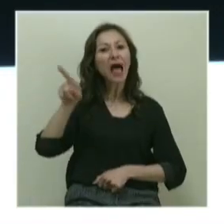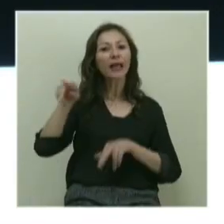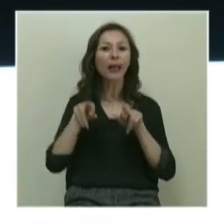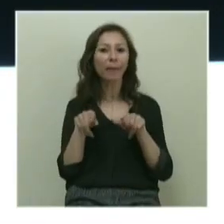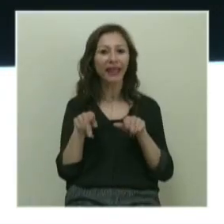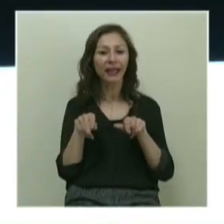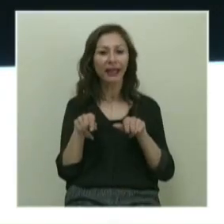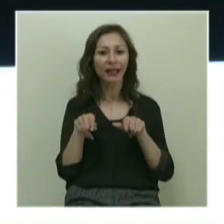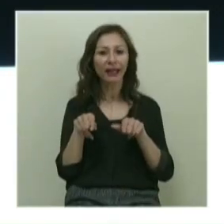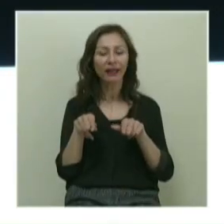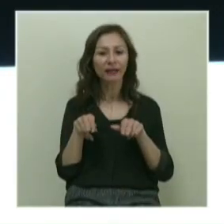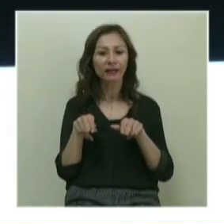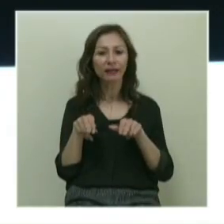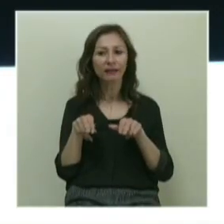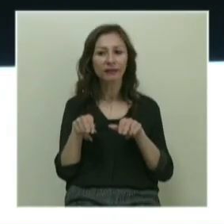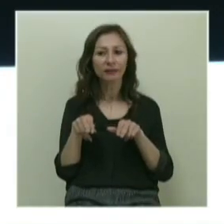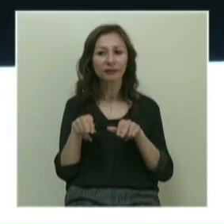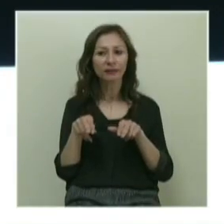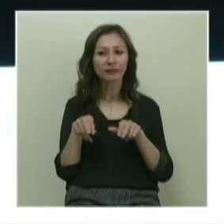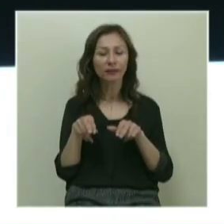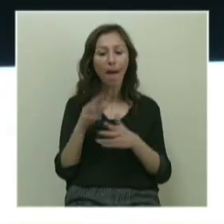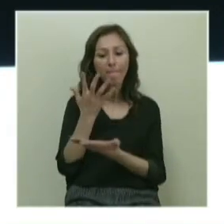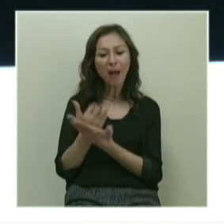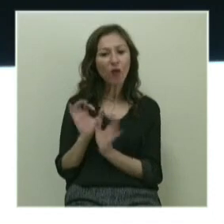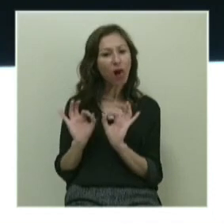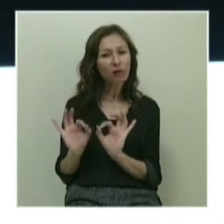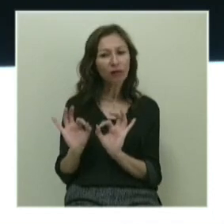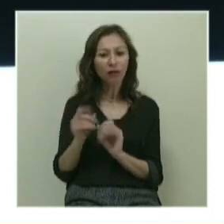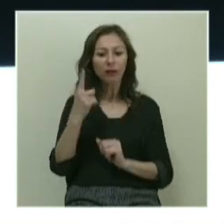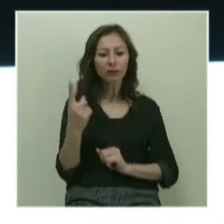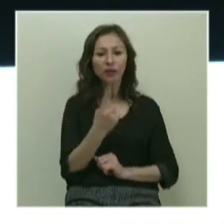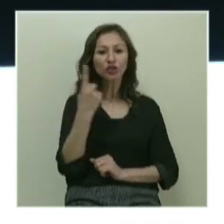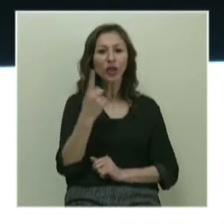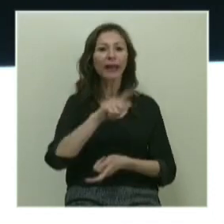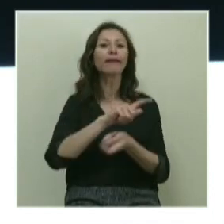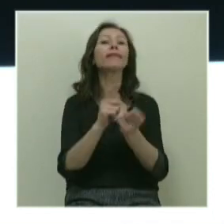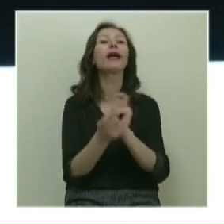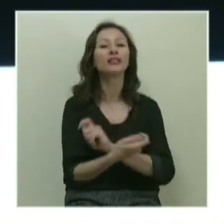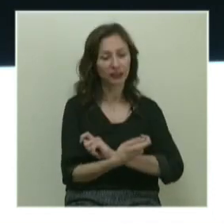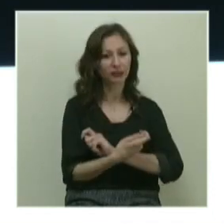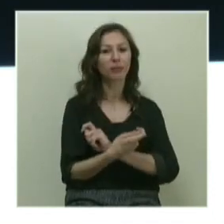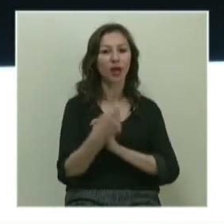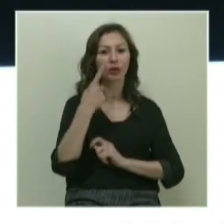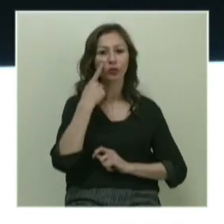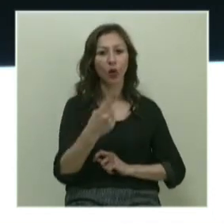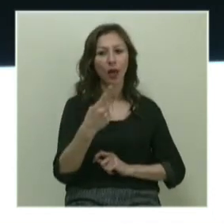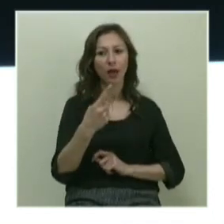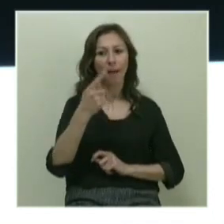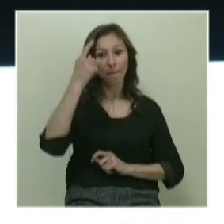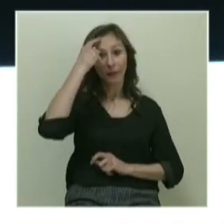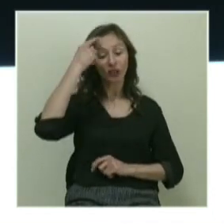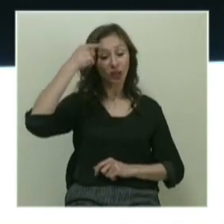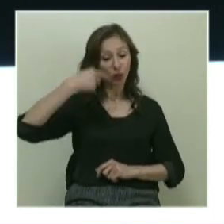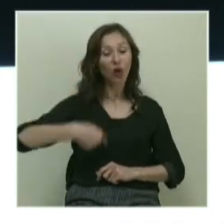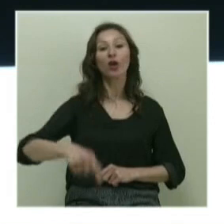mevcut bir şeyi değiştirme üzerine, aşağıdan yukarı